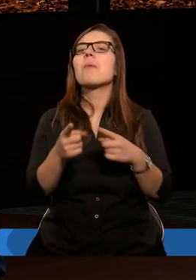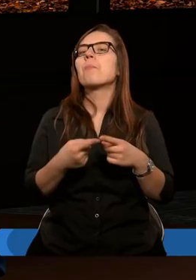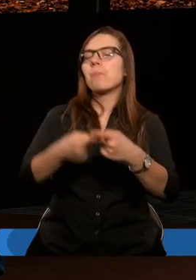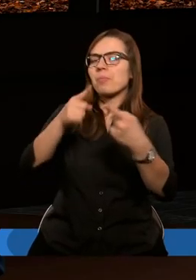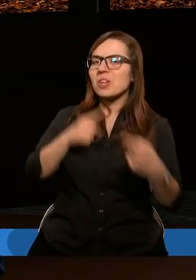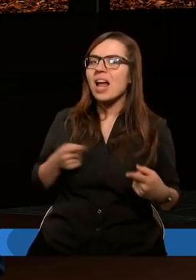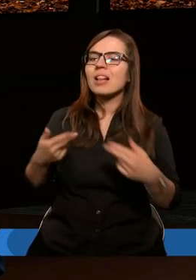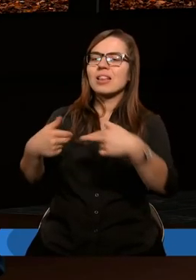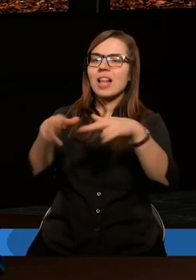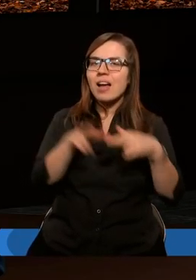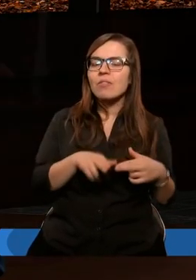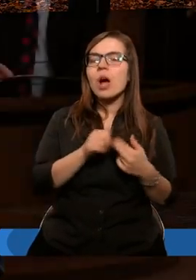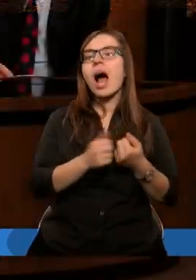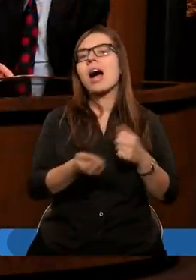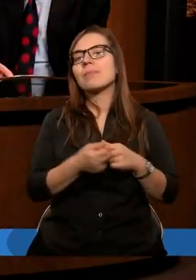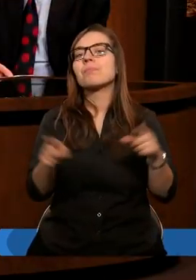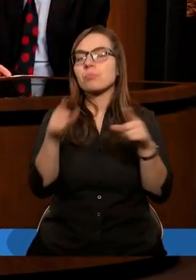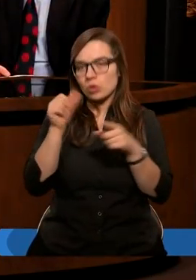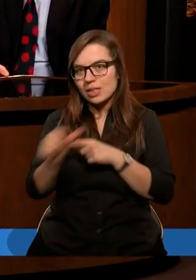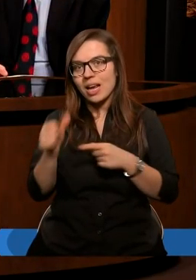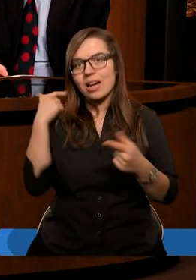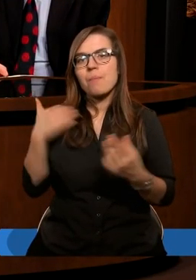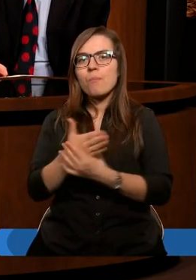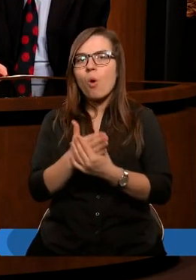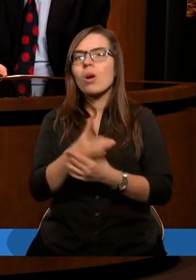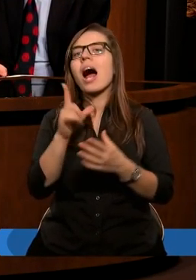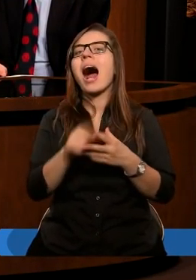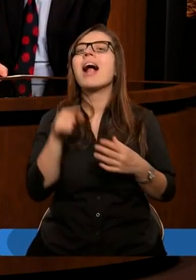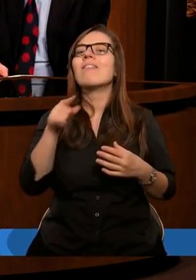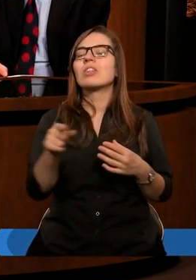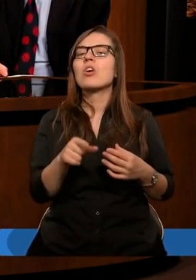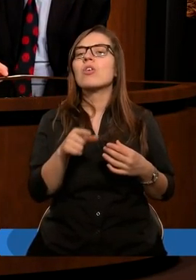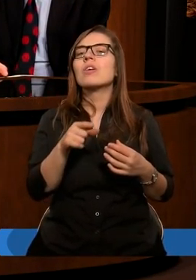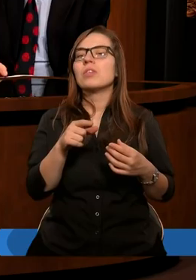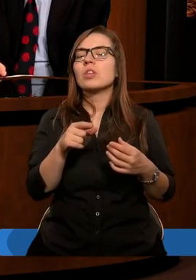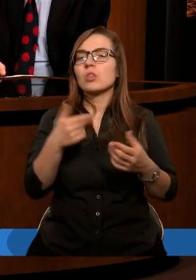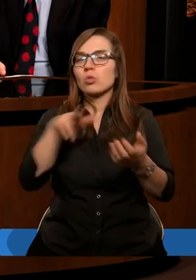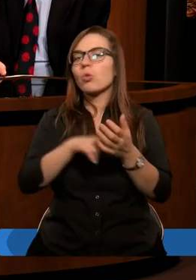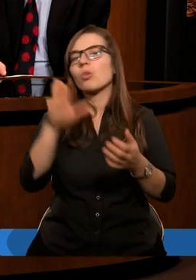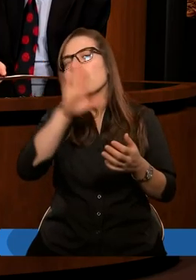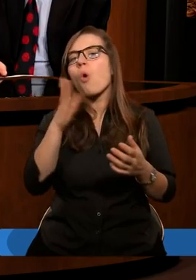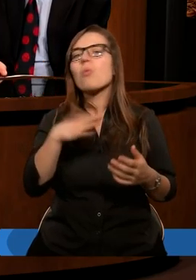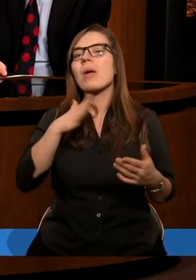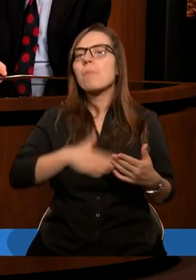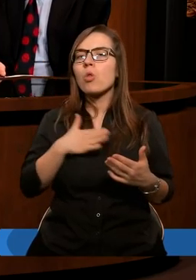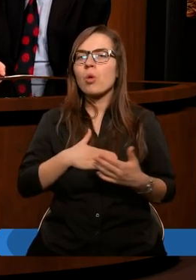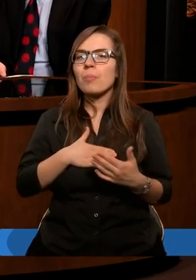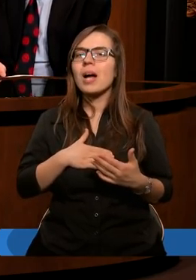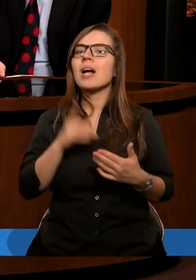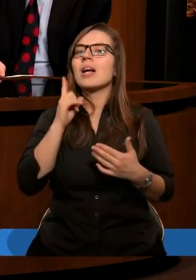przed nawróceniem. Albo jestem posłuszny, ale w sposób, który się wcale Bogu nie podoba.